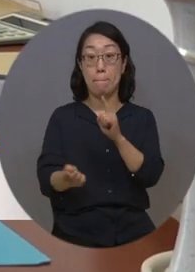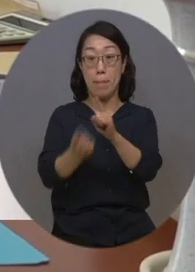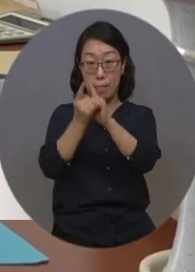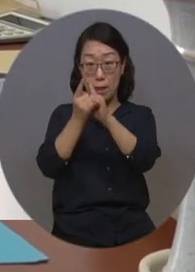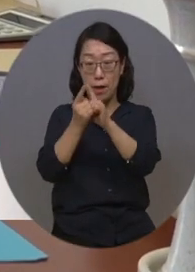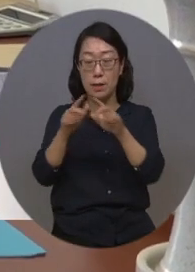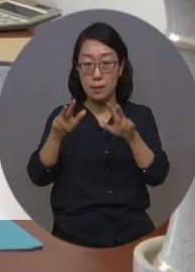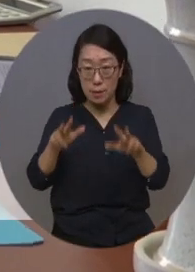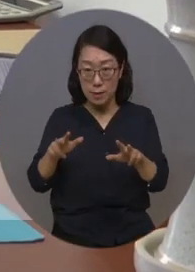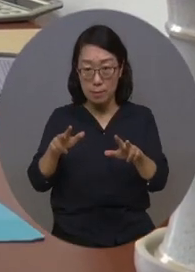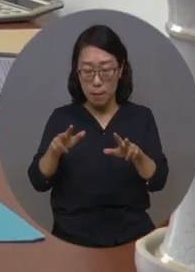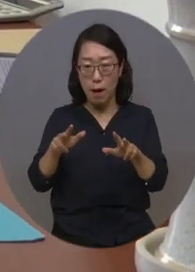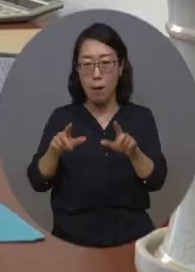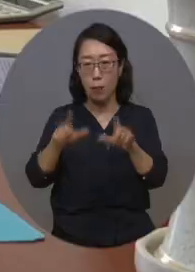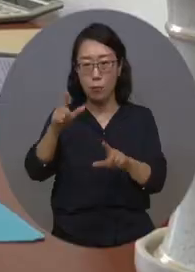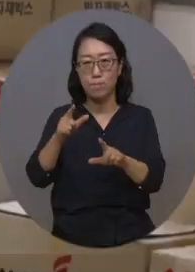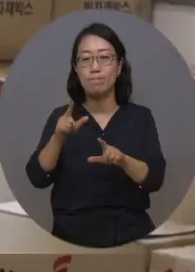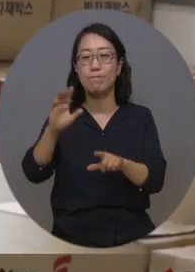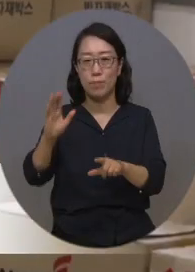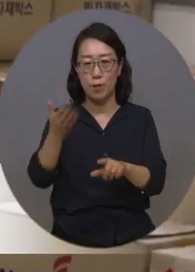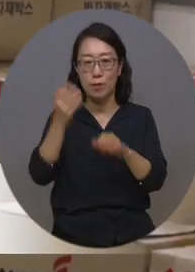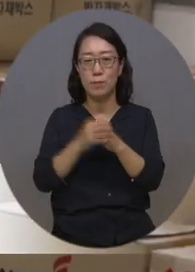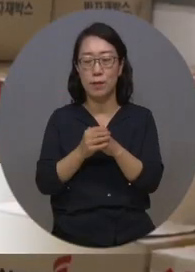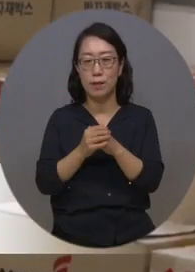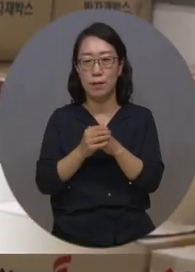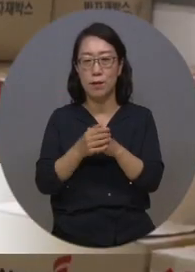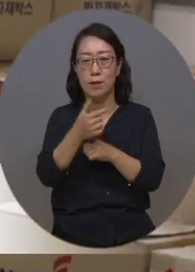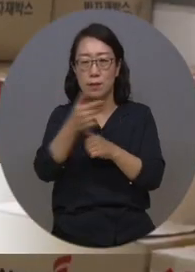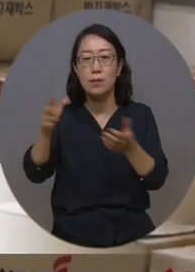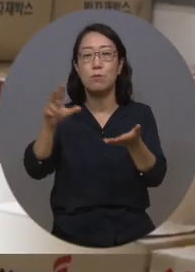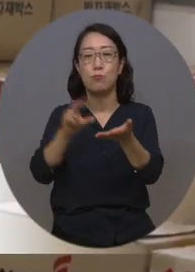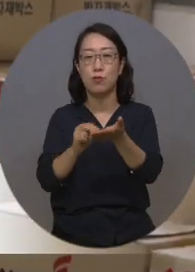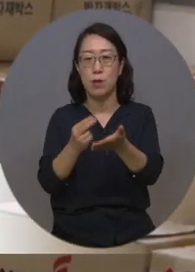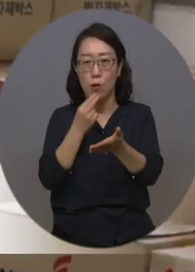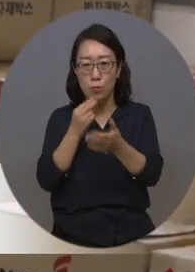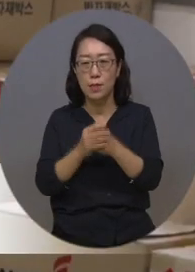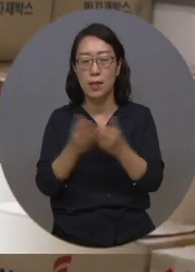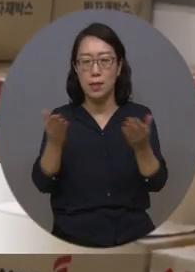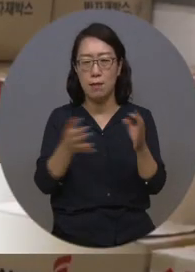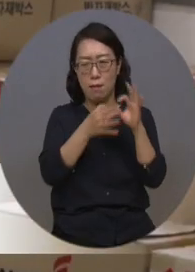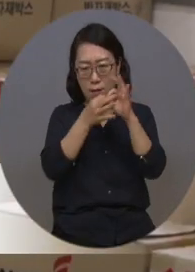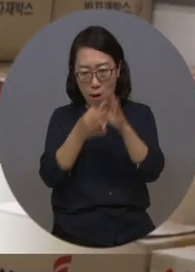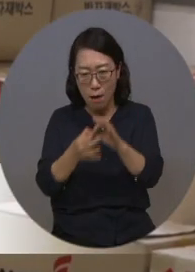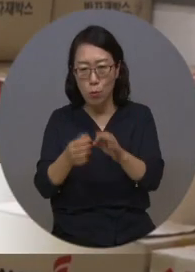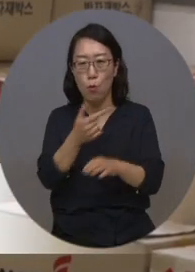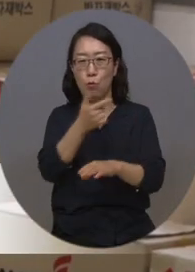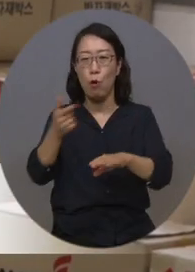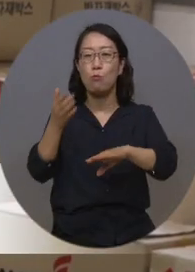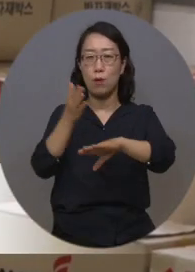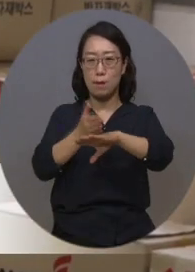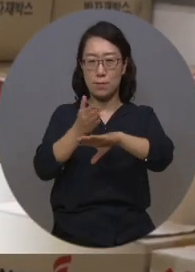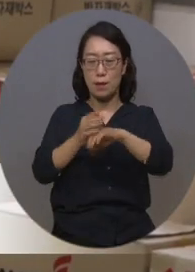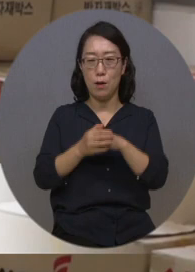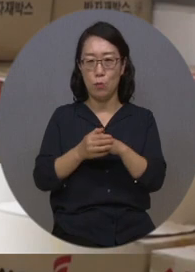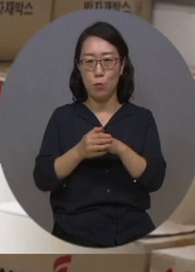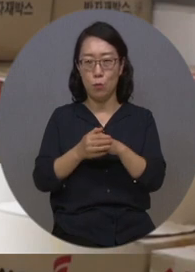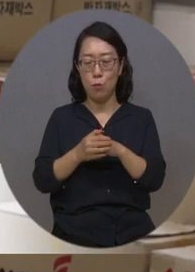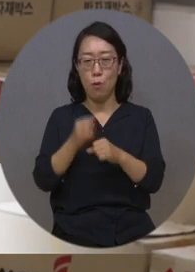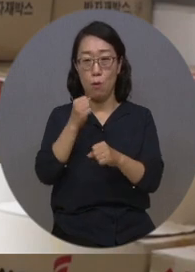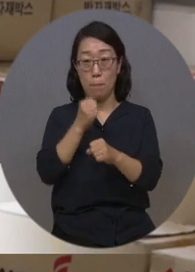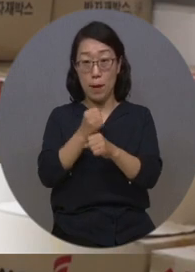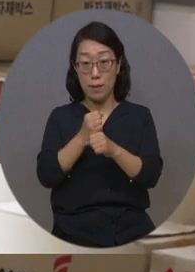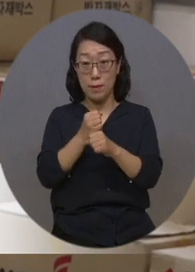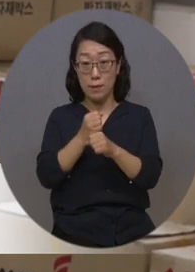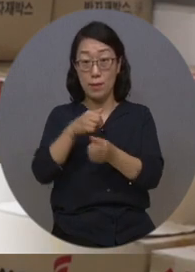지금의 수익 구조를 만들어냈습니다. 큰 사고 없이 작업에 임해주셔서 너무 감사하고요. 제조업 입장에서